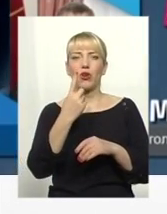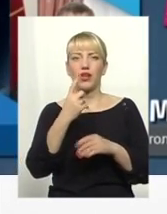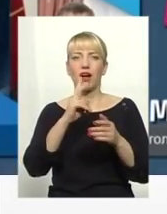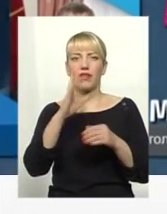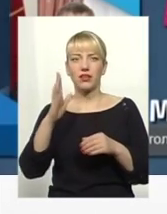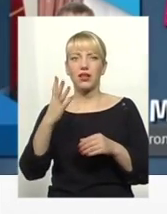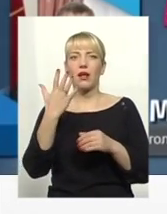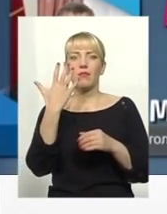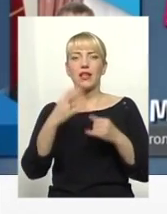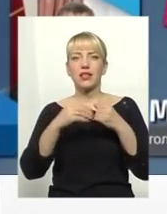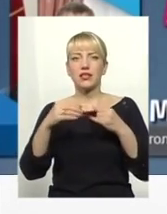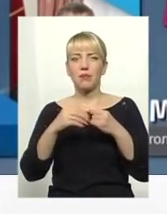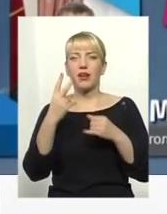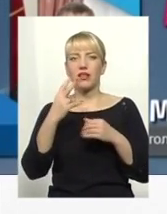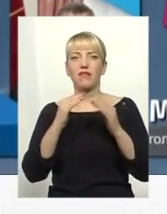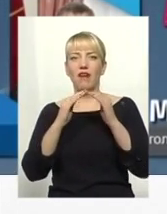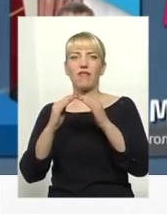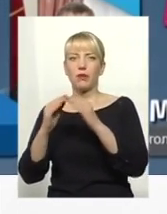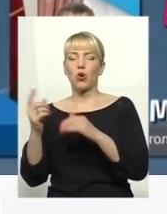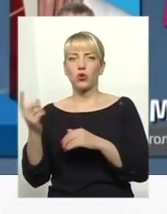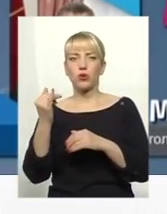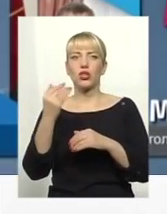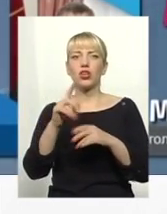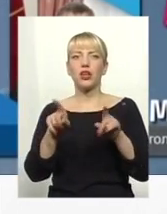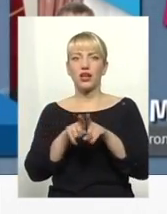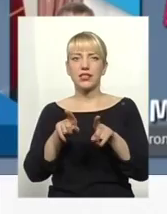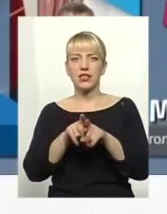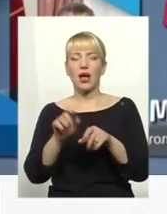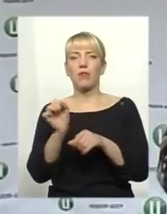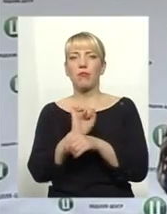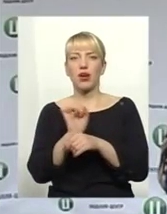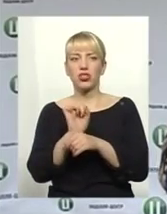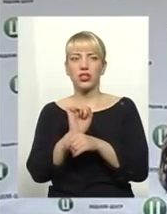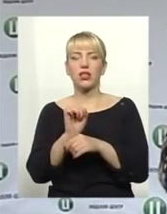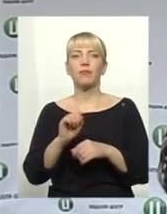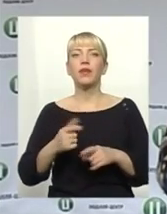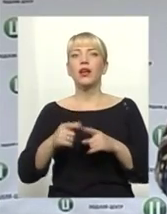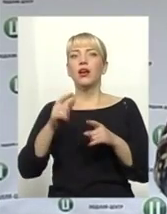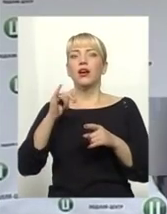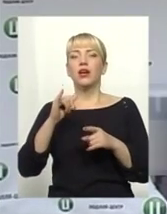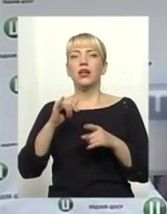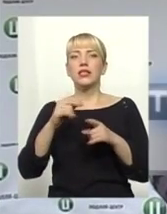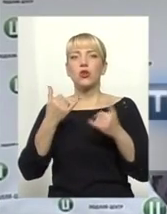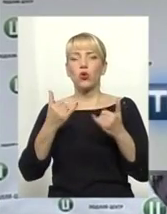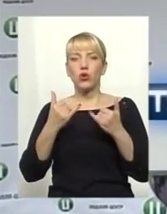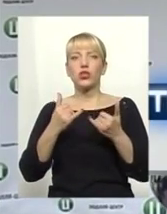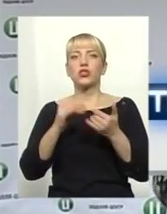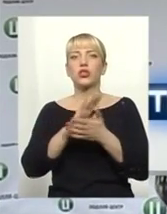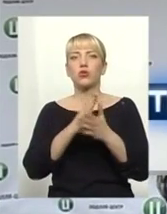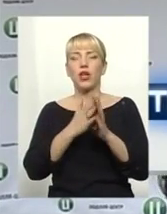фермерські господарства та, і у чоловіка, «Фольксваген», утім, новіший. Сьогоднішня ситуація з електронним